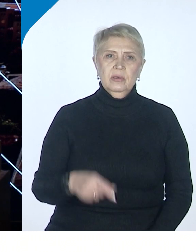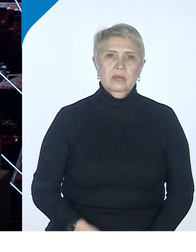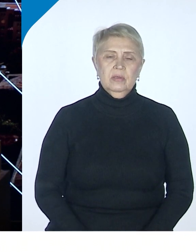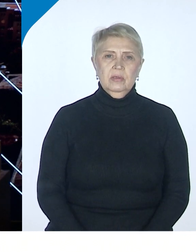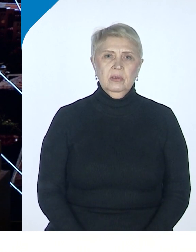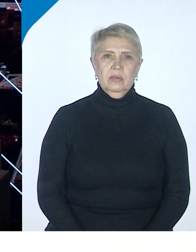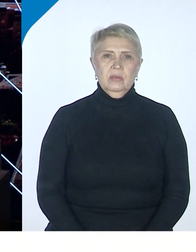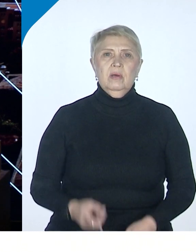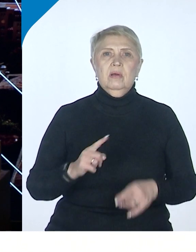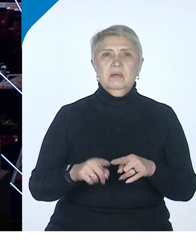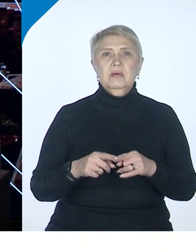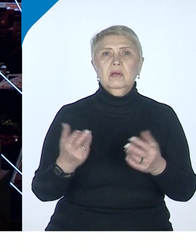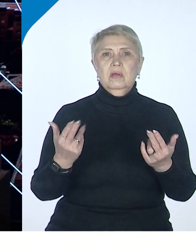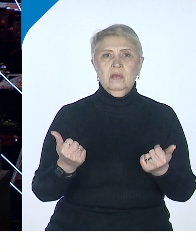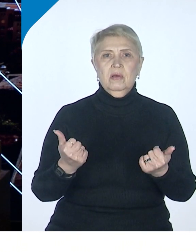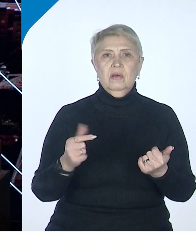Ну, скорее да, чем нет.